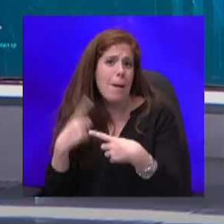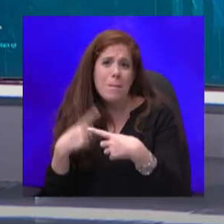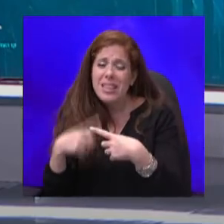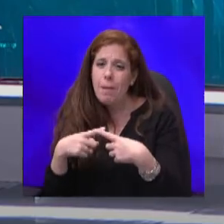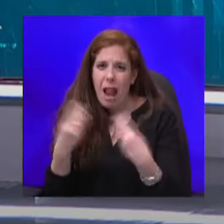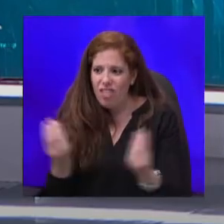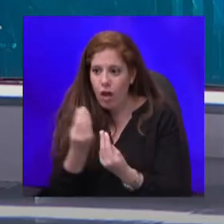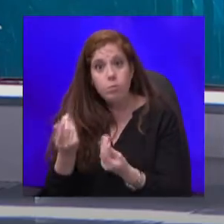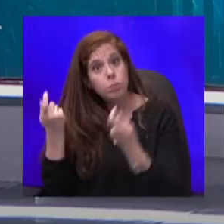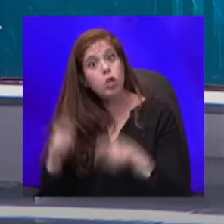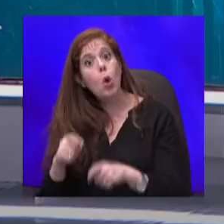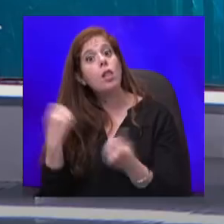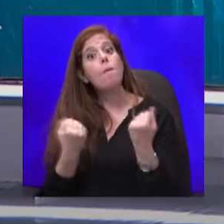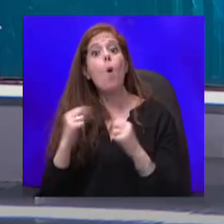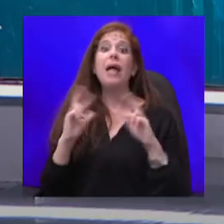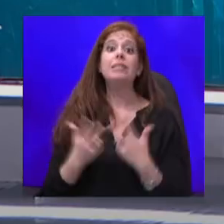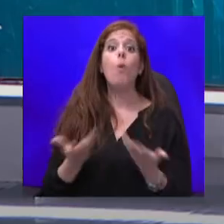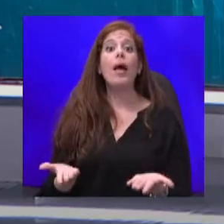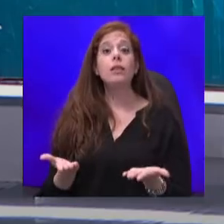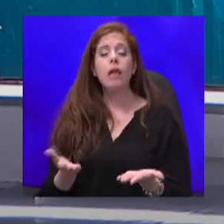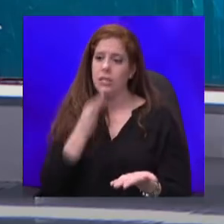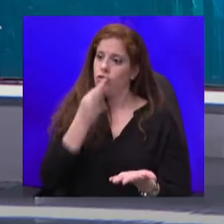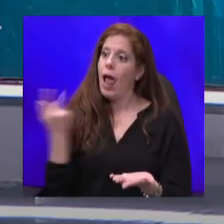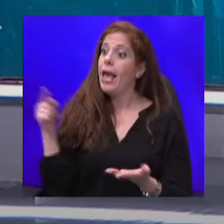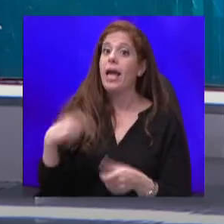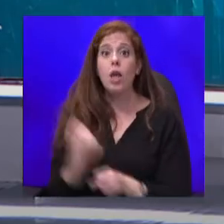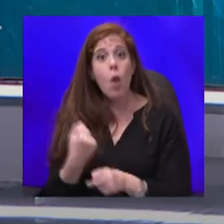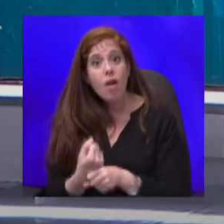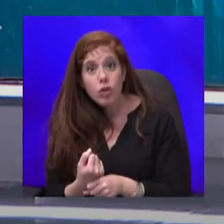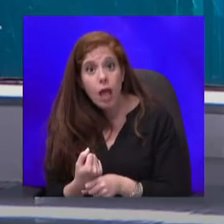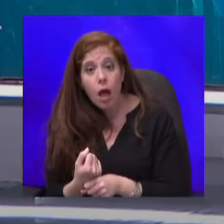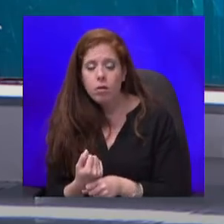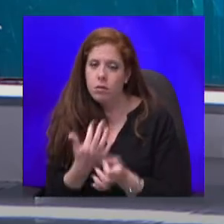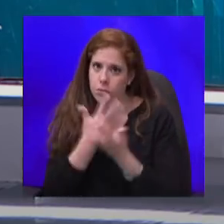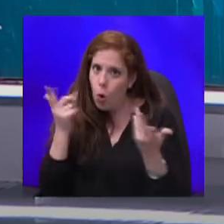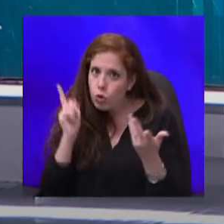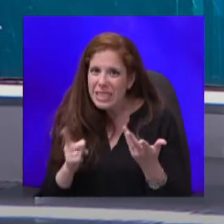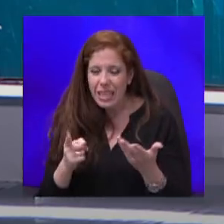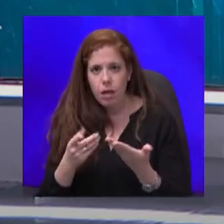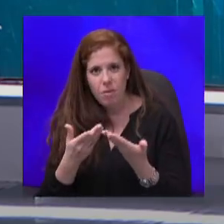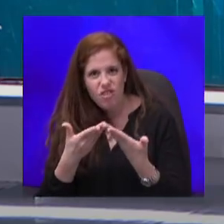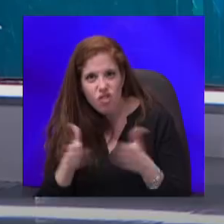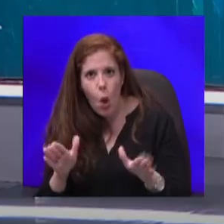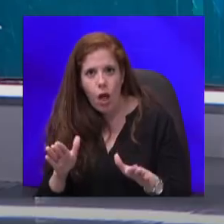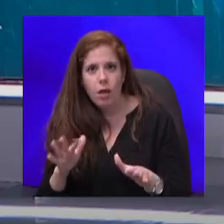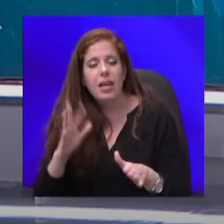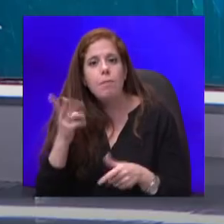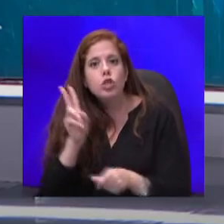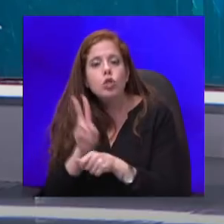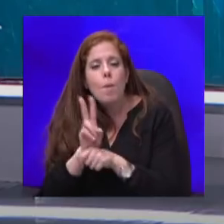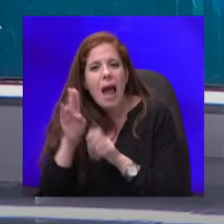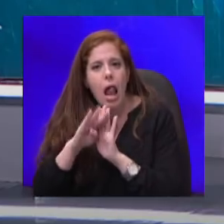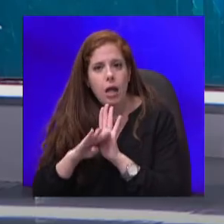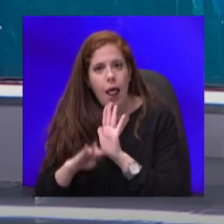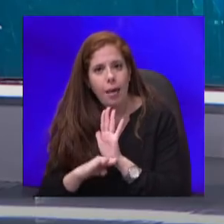הציבורית, אז נשאל איך יגיעו לעבודה. אז ברור שצריכים להניע ולפתוח את מה ששומר על הכללים. אנחנו רוצים